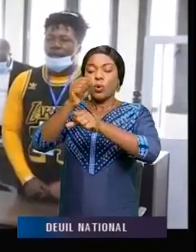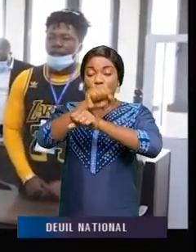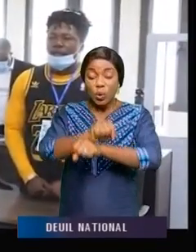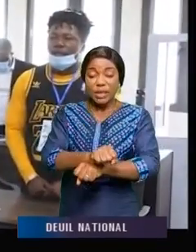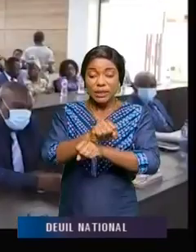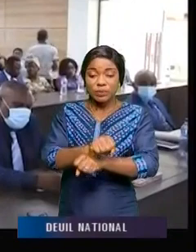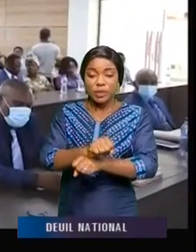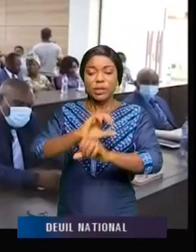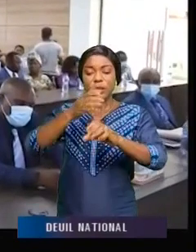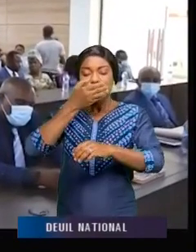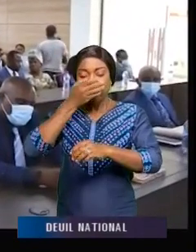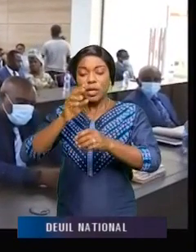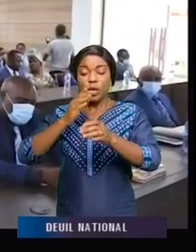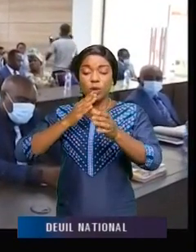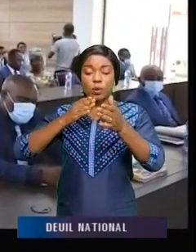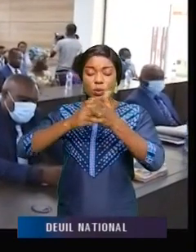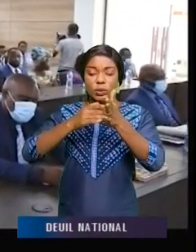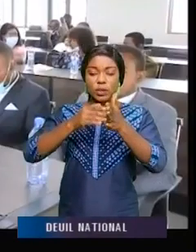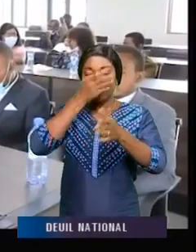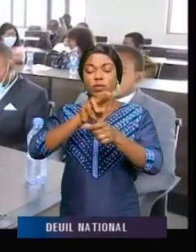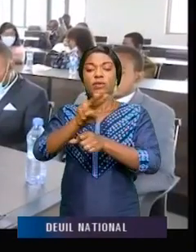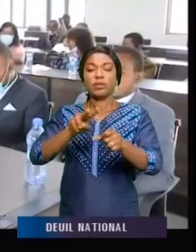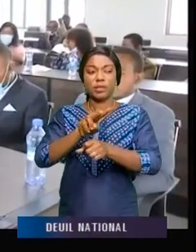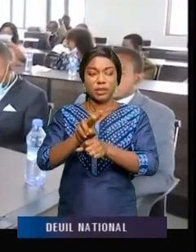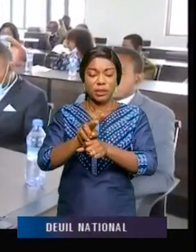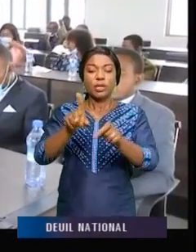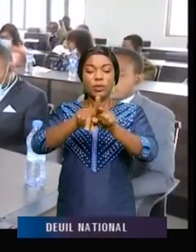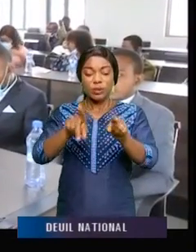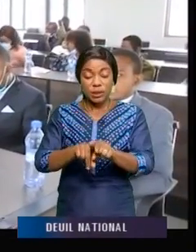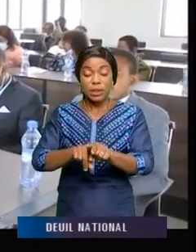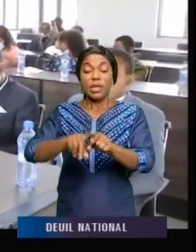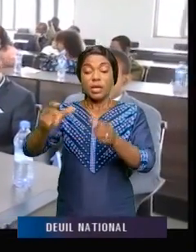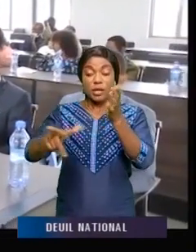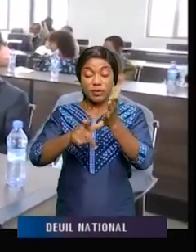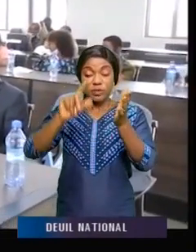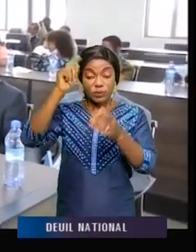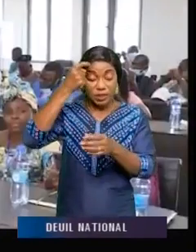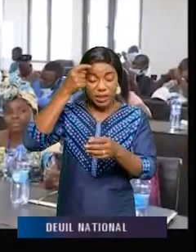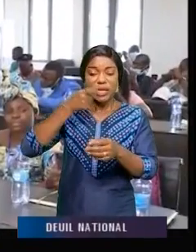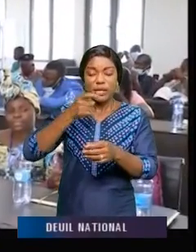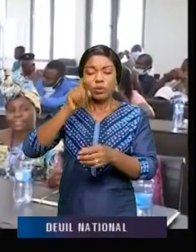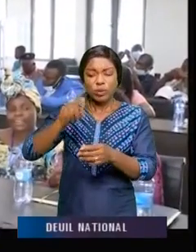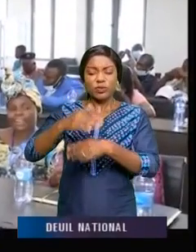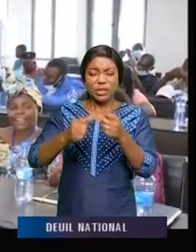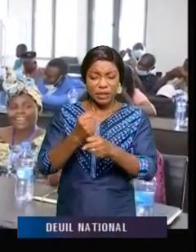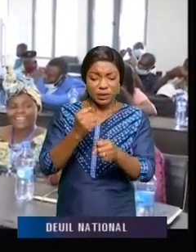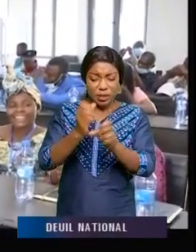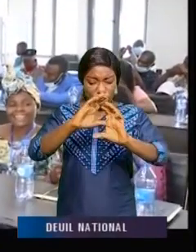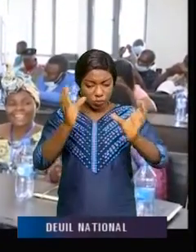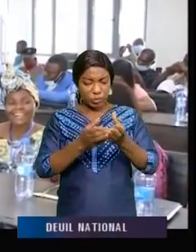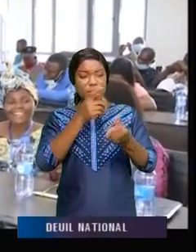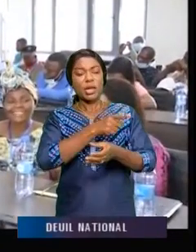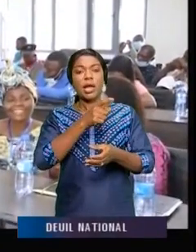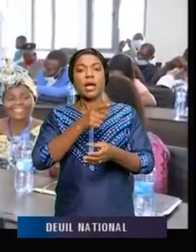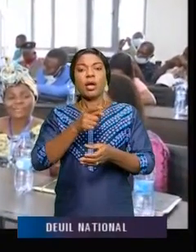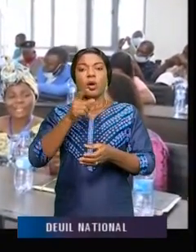des mesures barrières contre le coronavirus. Fifi Masouka Saïni a insisté sur le fonctionnement objectif du comité qui ne